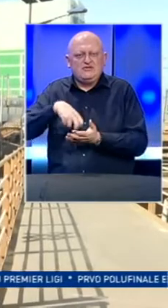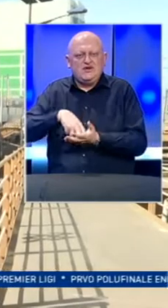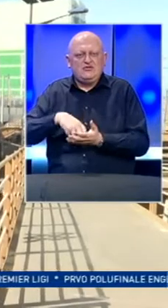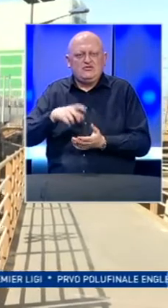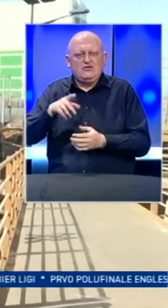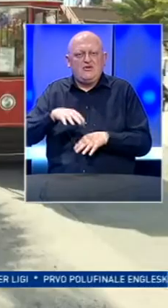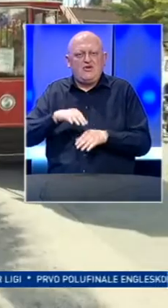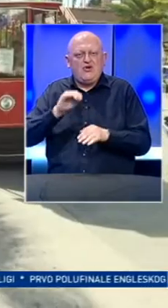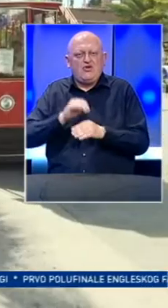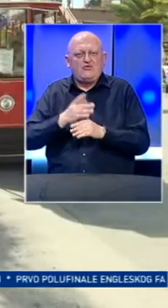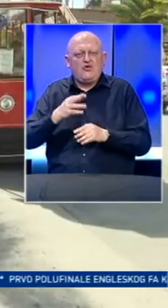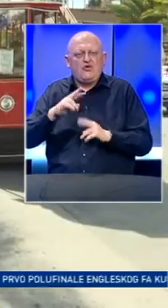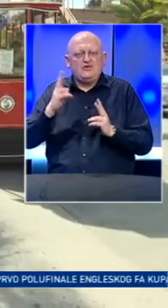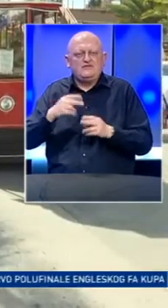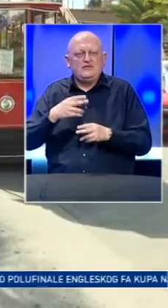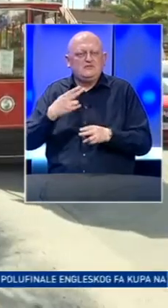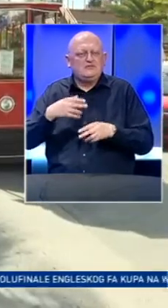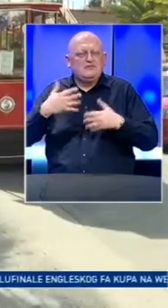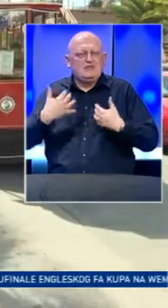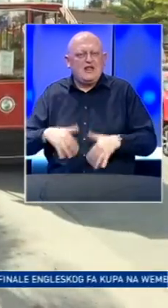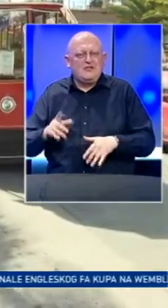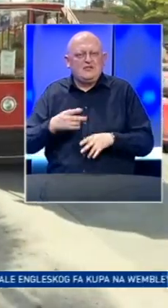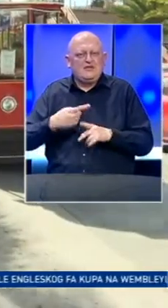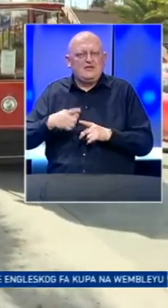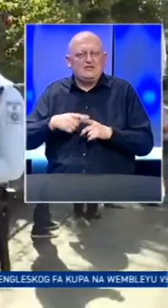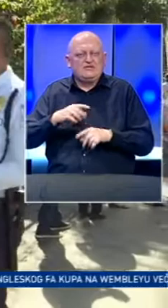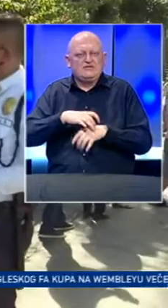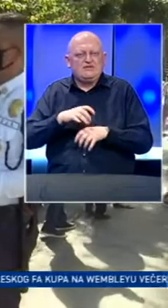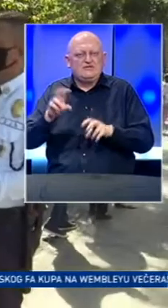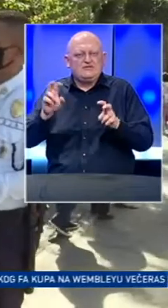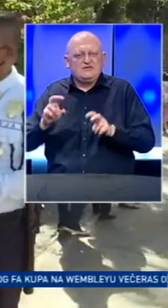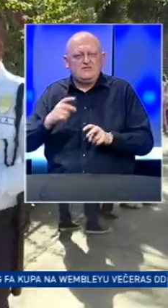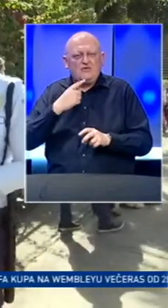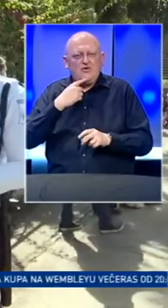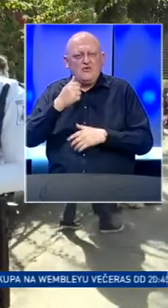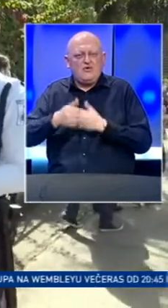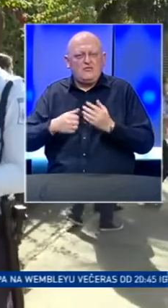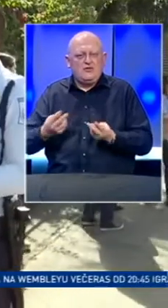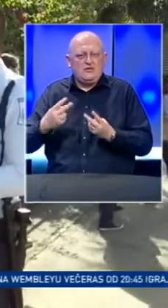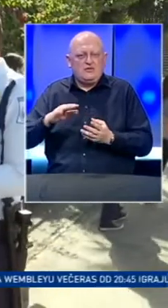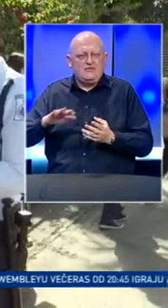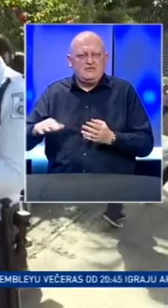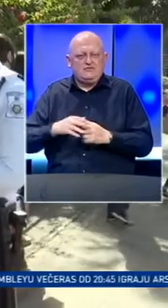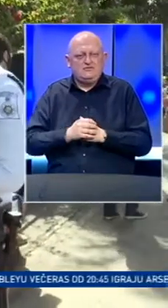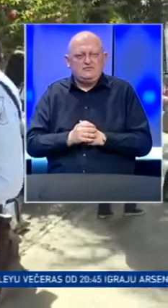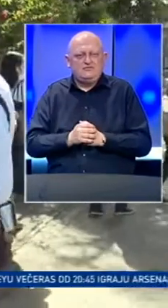zapravo otkriva koliko je svijet krhak, ali i nedostatke u zdravstvenom sustavu koji se godinama zanemaraju.